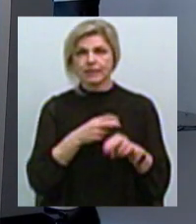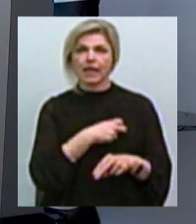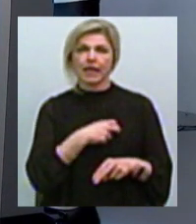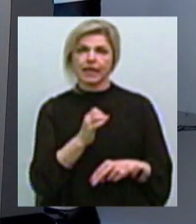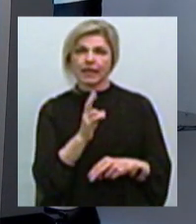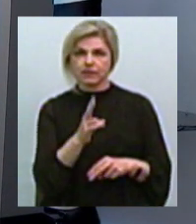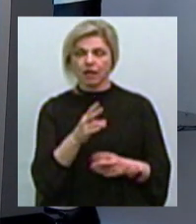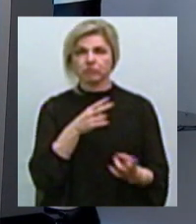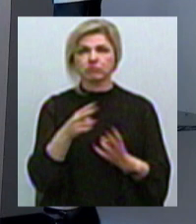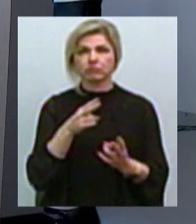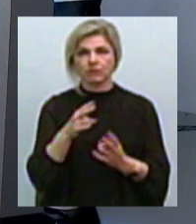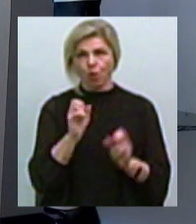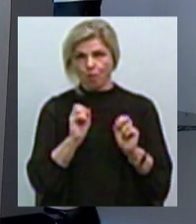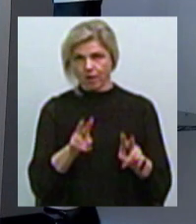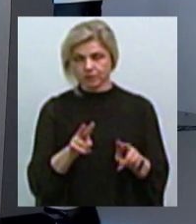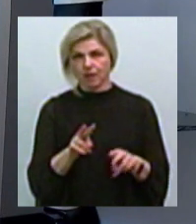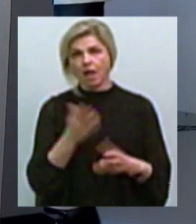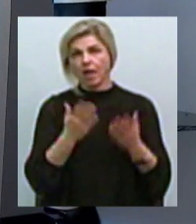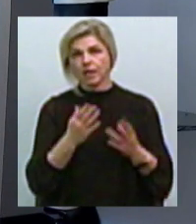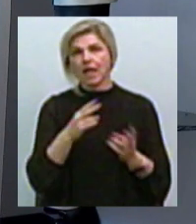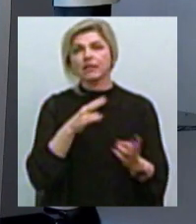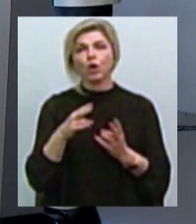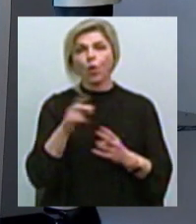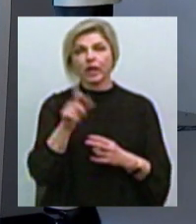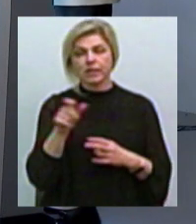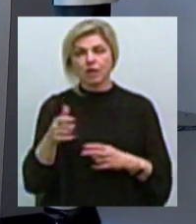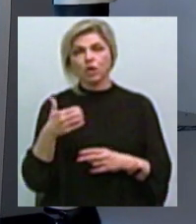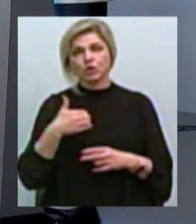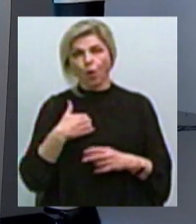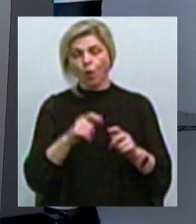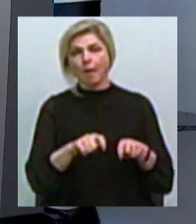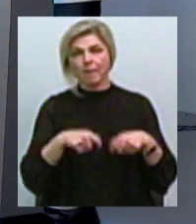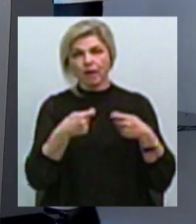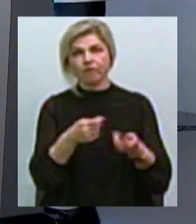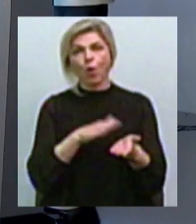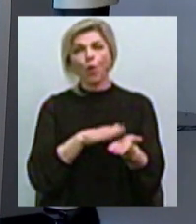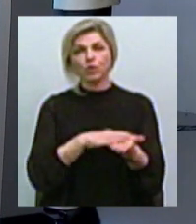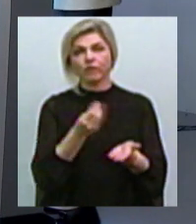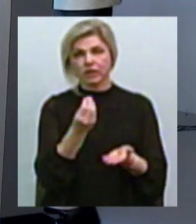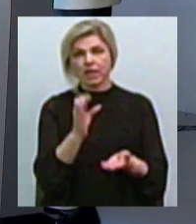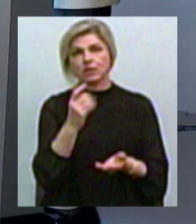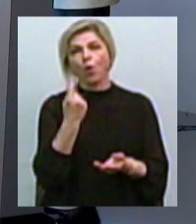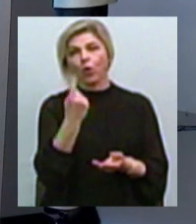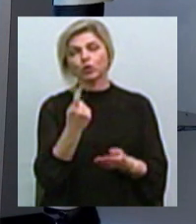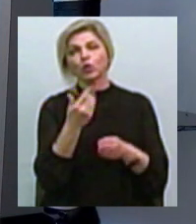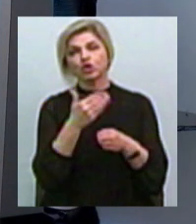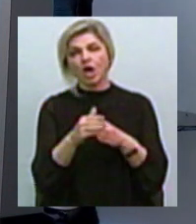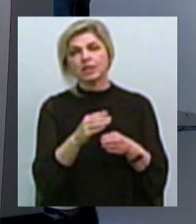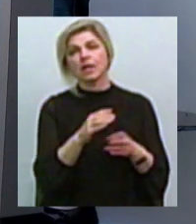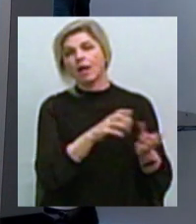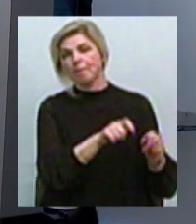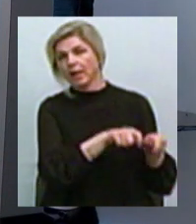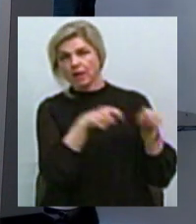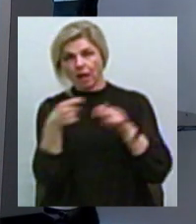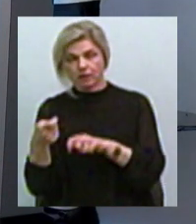терористичної загрози Якщо певні терористи захочуть передати, наприклад, якісь готівкові кошти з одної частини світу до іншої